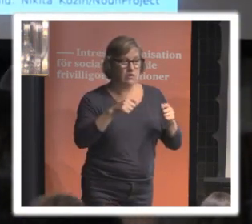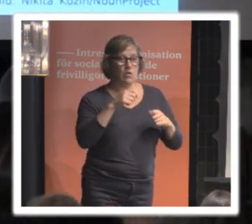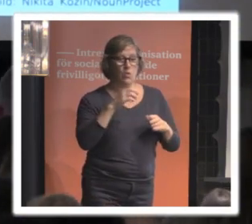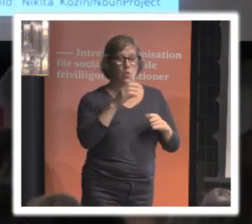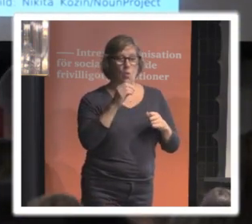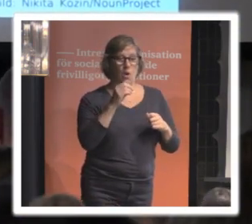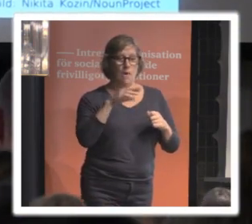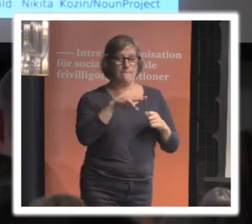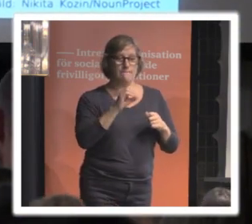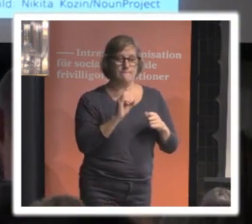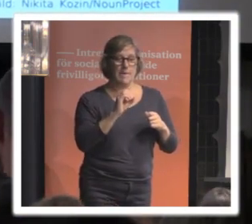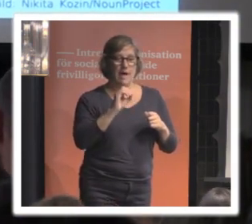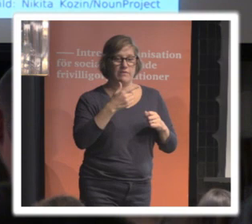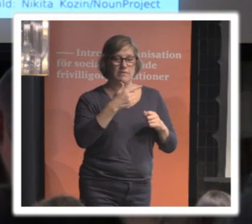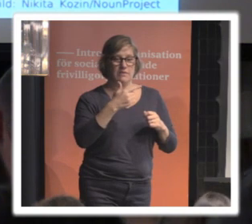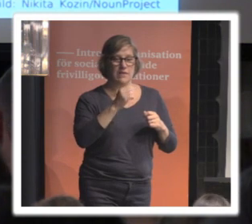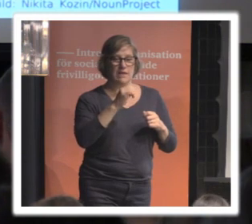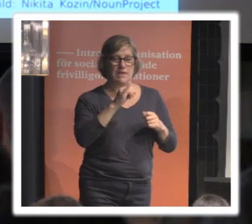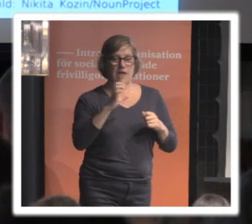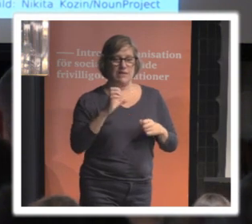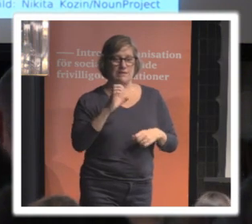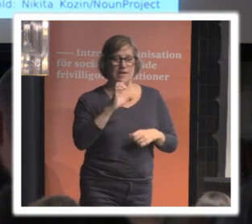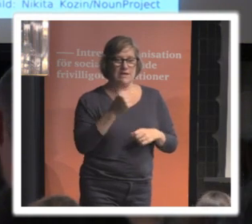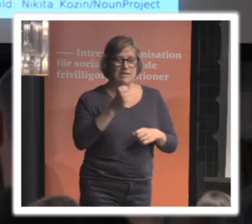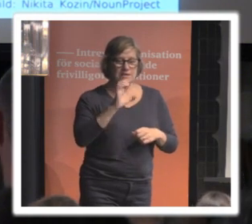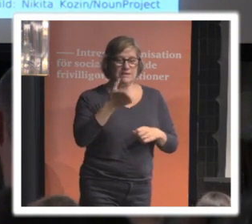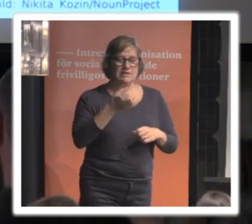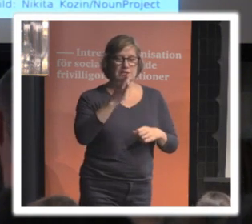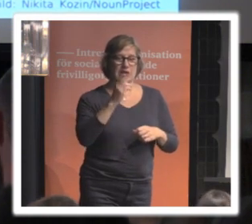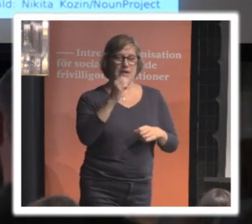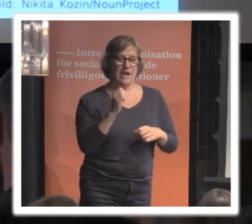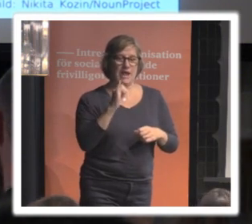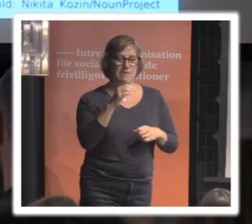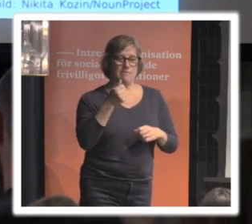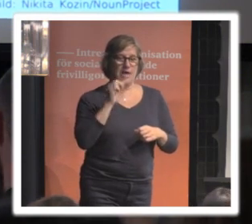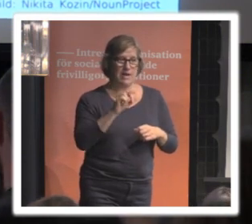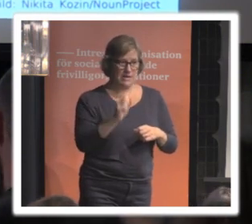med oss. som vi ska prata med efter den här